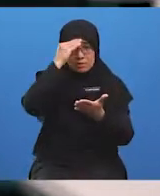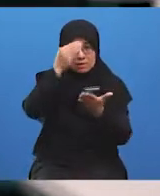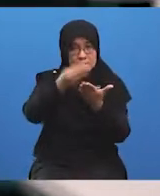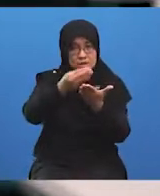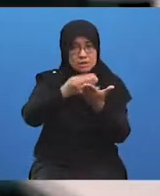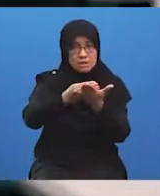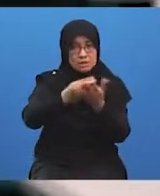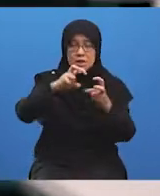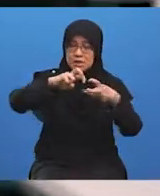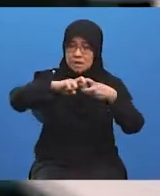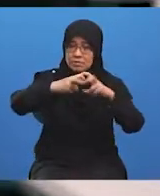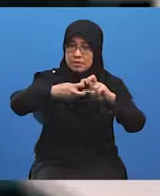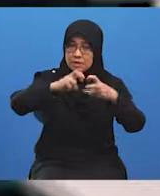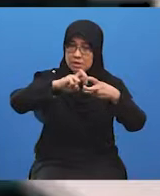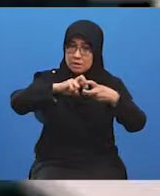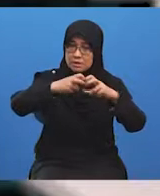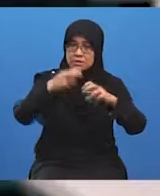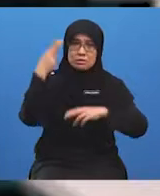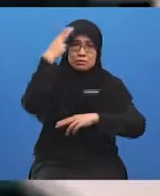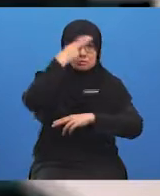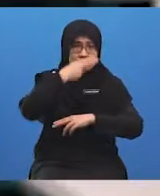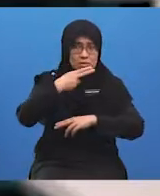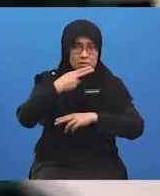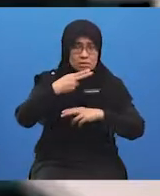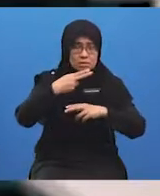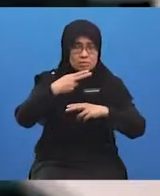masalah yang dihadapi oleh PKS.